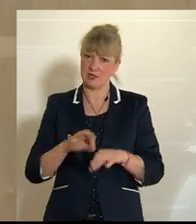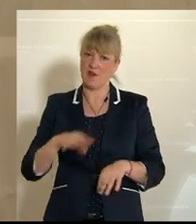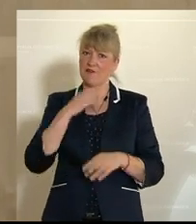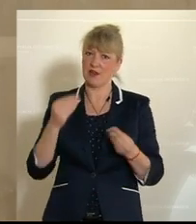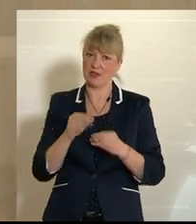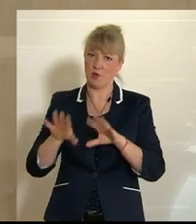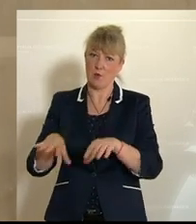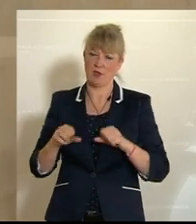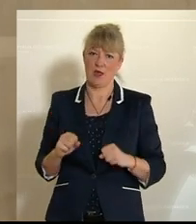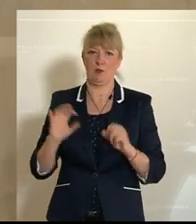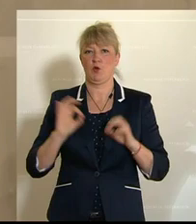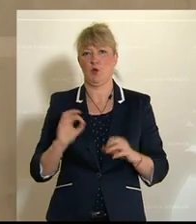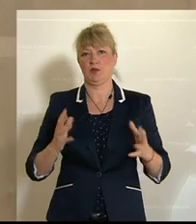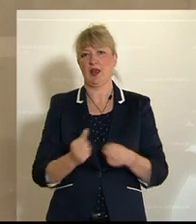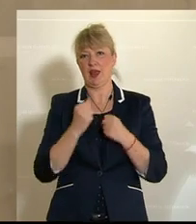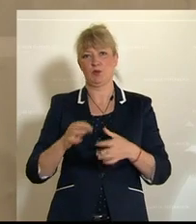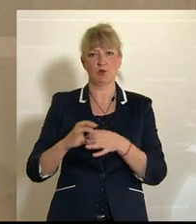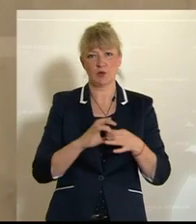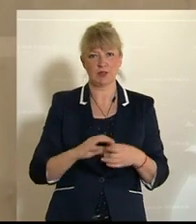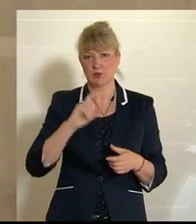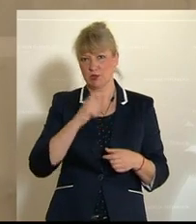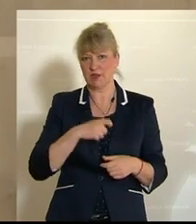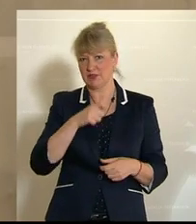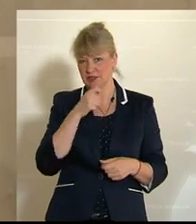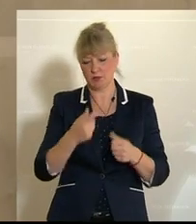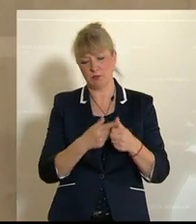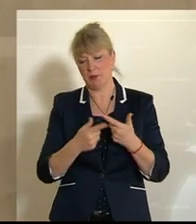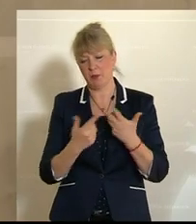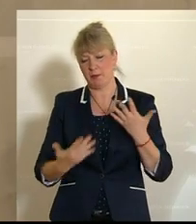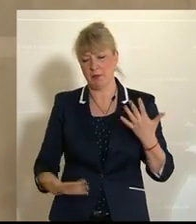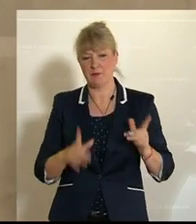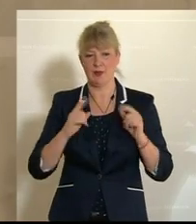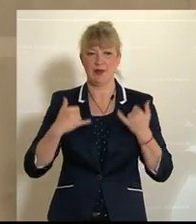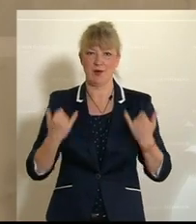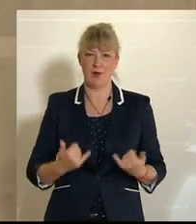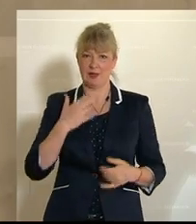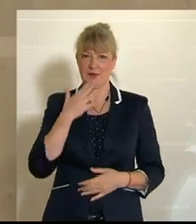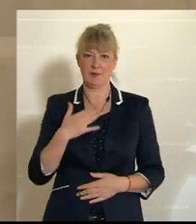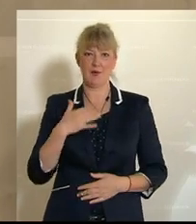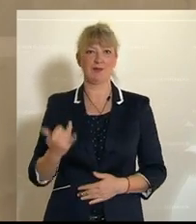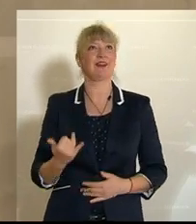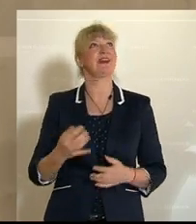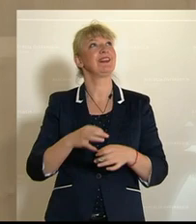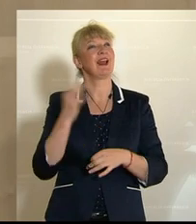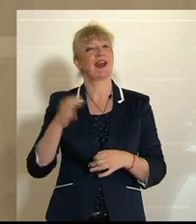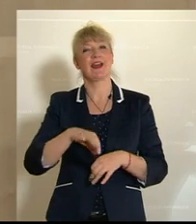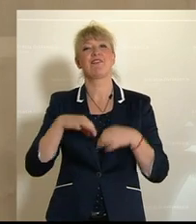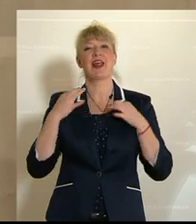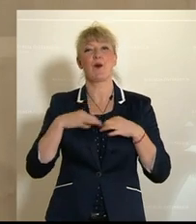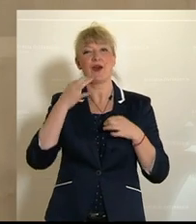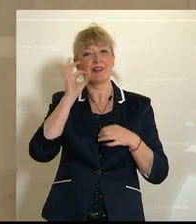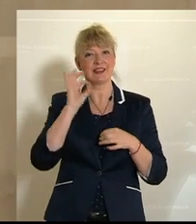übernommen haben, von den Rettungsorganisationen, Sozialversicherungen und so weiter. Und ich möchte heute am Tag der Frauengesundheit besonders